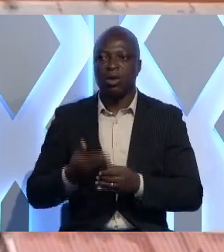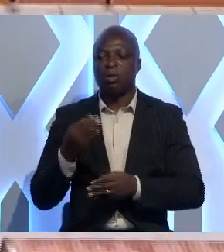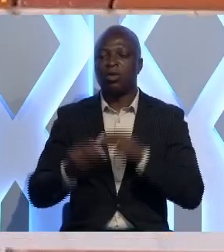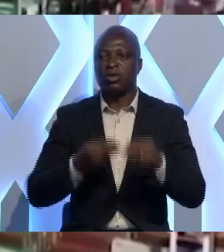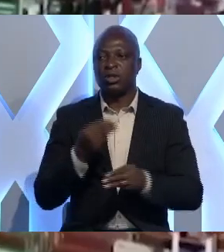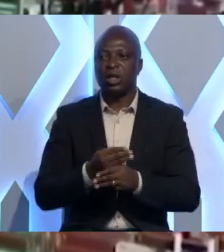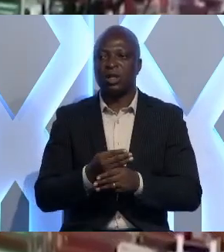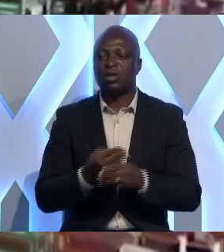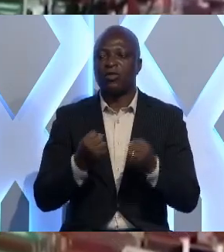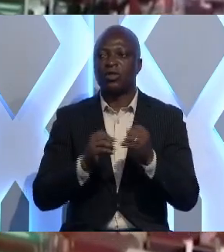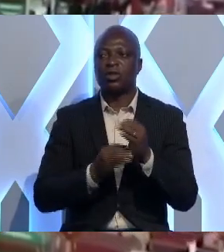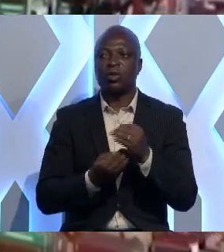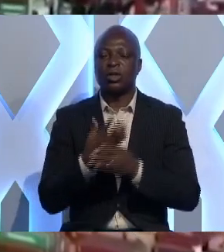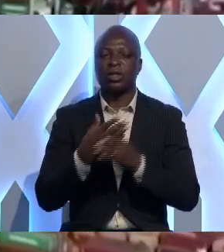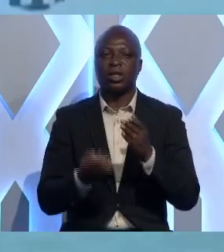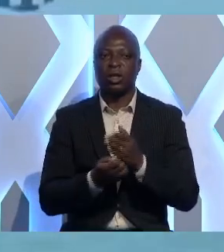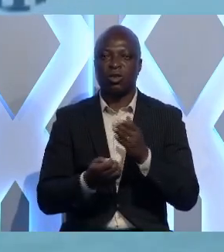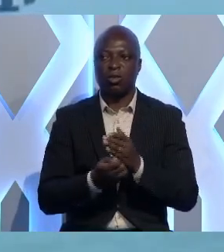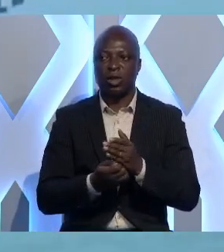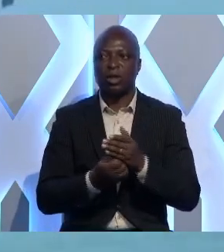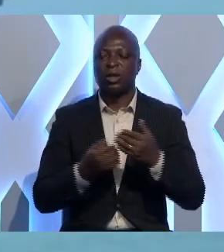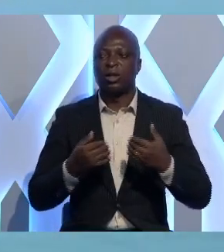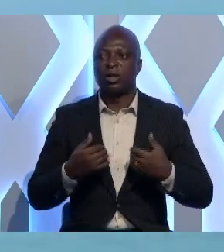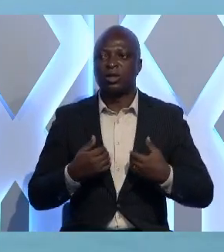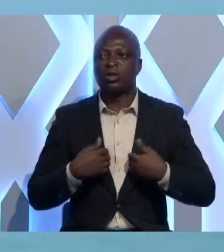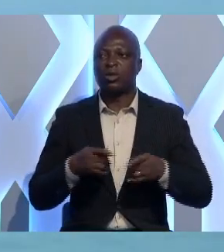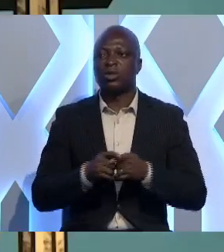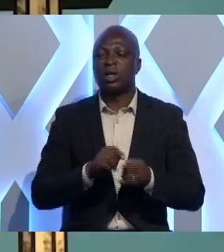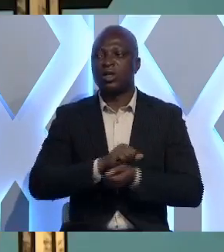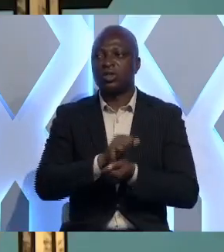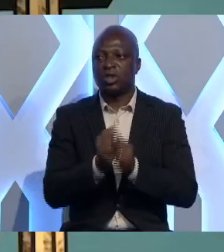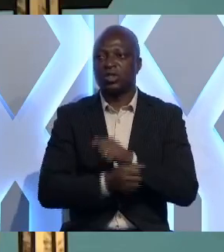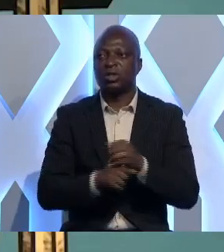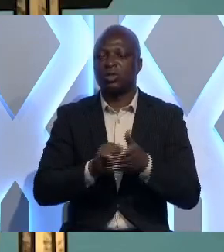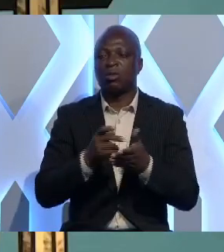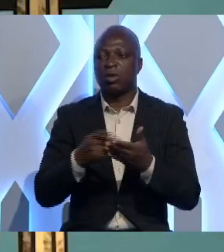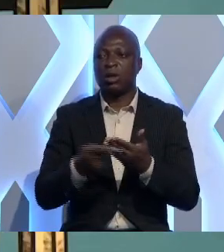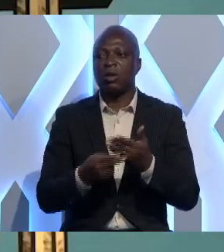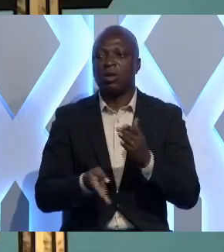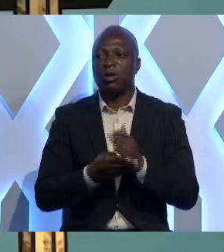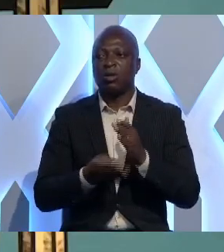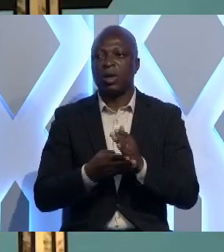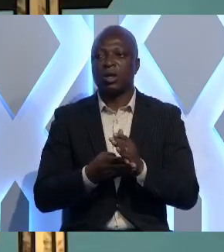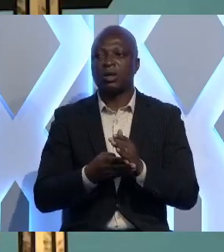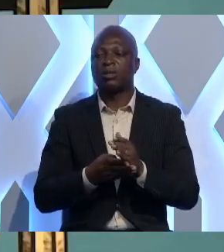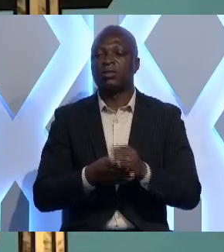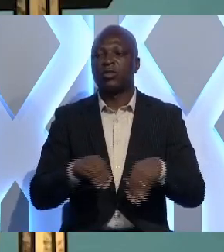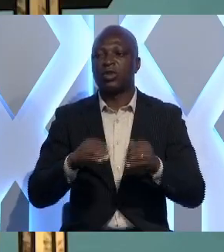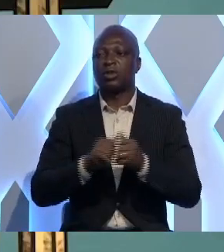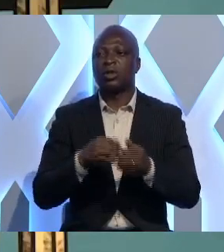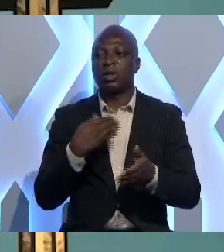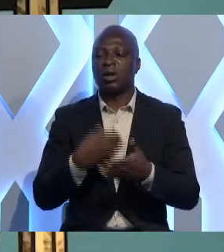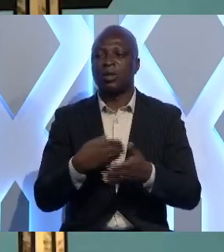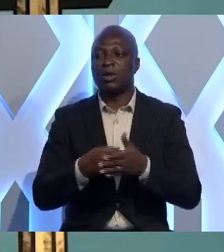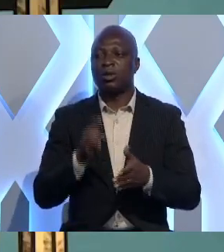d'où leur forte croissance économique. Ils ont leur banque à Shanghai en Chine, une banque de BRICS dotée d'un capital